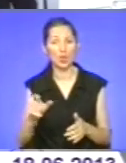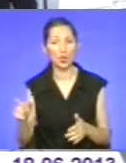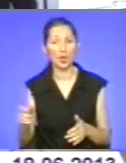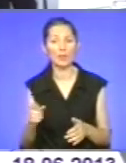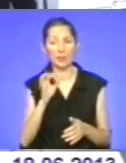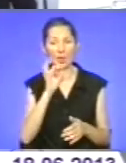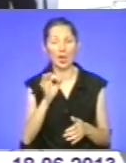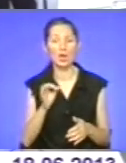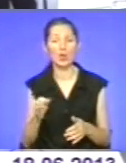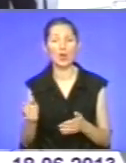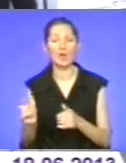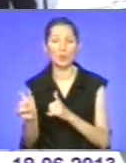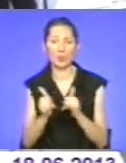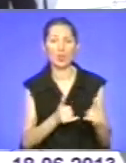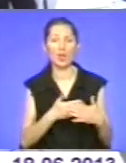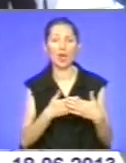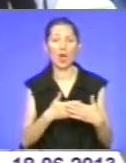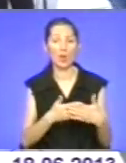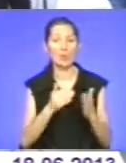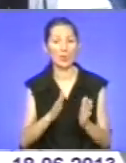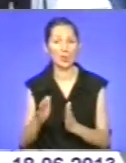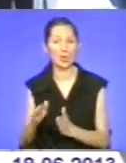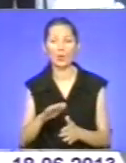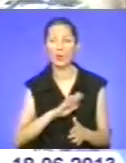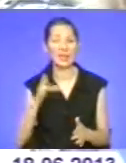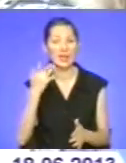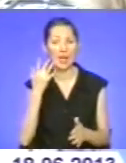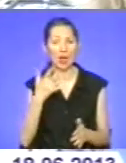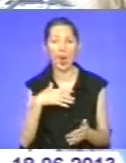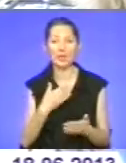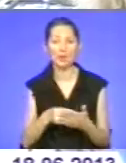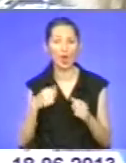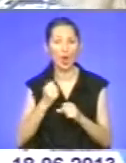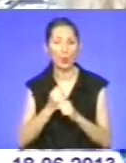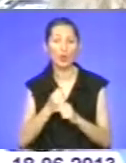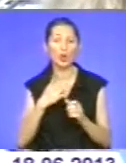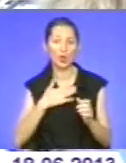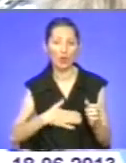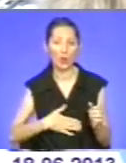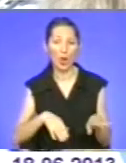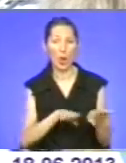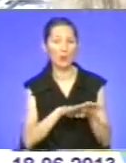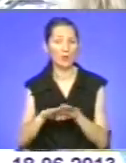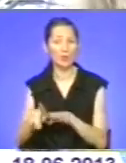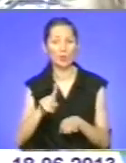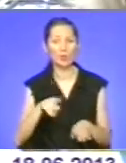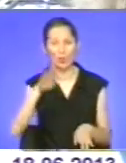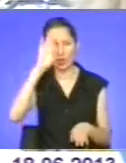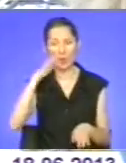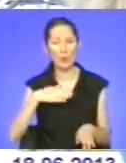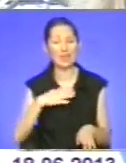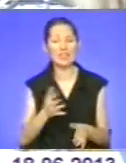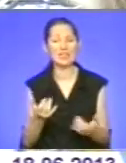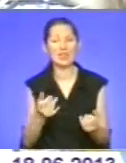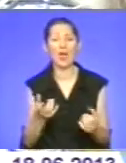громадський порядок їй нелегко, але своєю роботою задоволена. Порівняно з мужчинами, то ми не настільки фізичні,